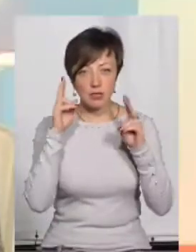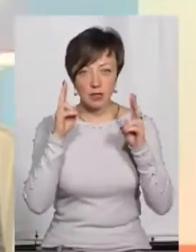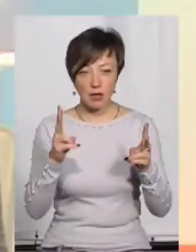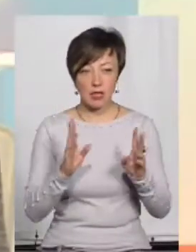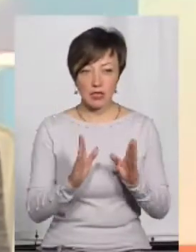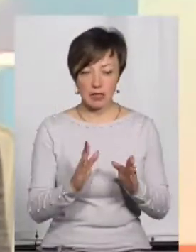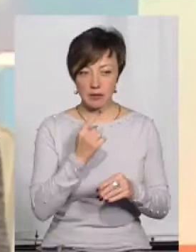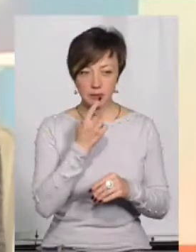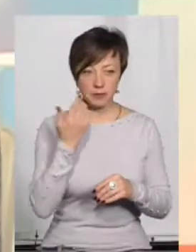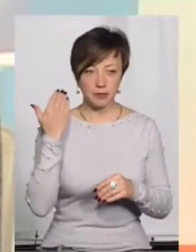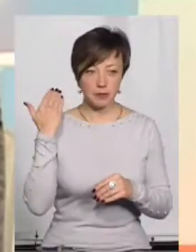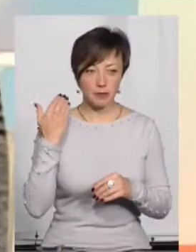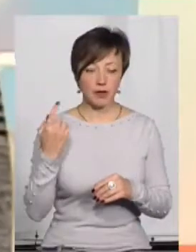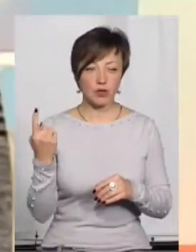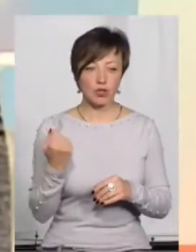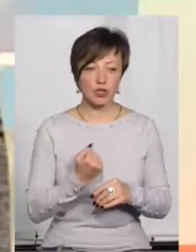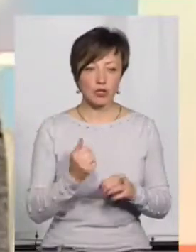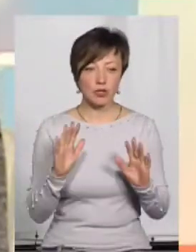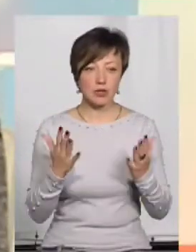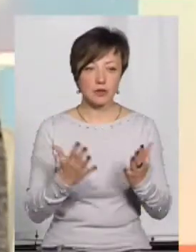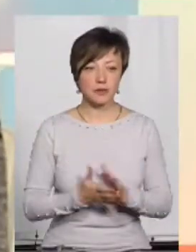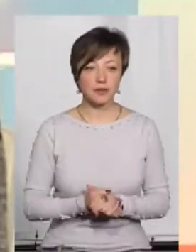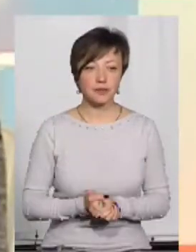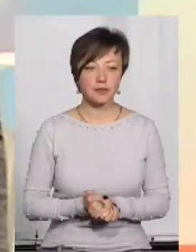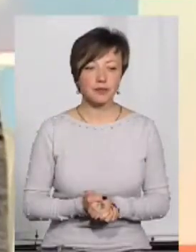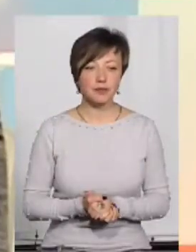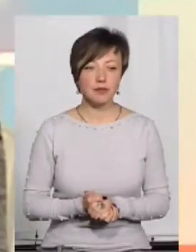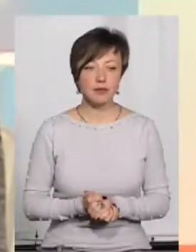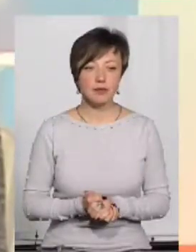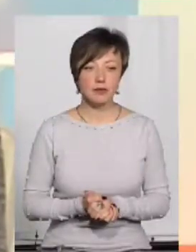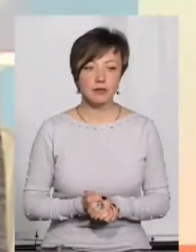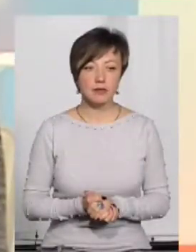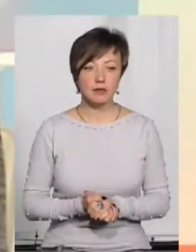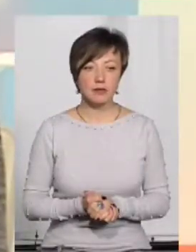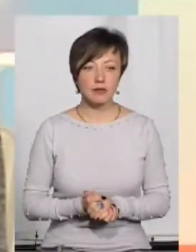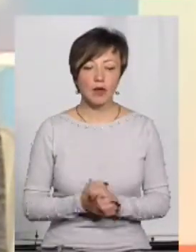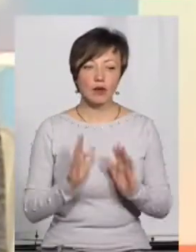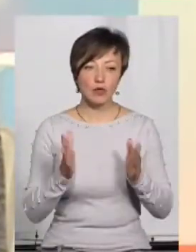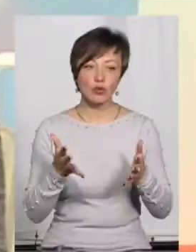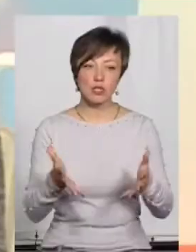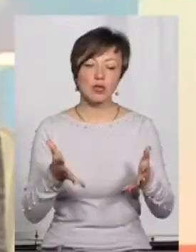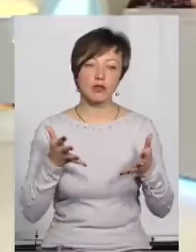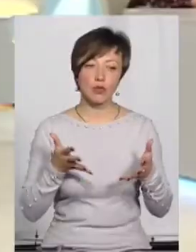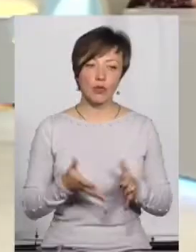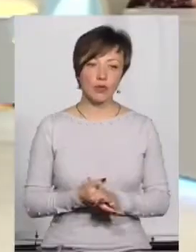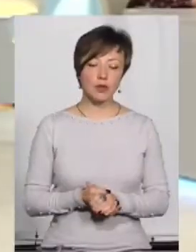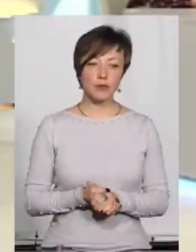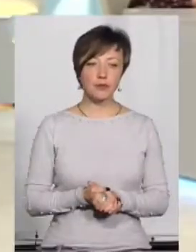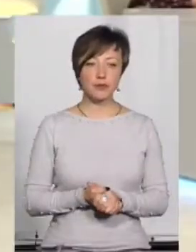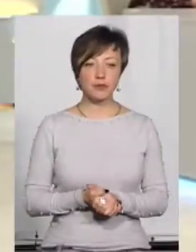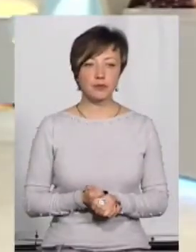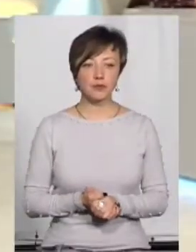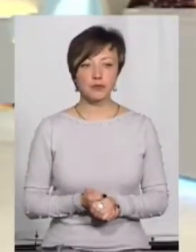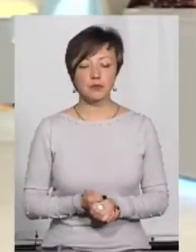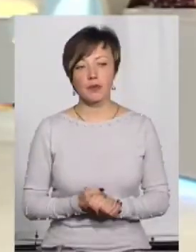це тільки на минулому тижні вони до мене звернулися, чи звернулися вони, чи ні, буду з'ясовувати. Так, і ми пострадилися. Їхні